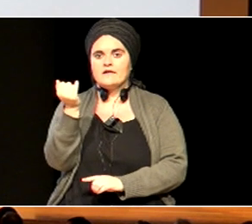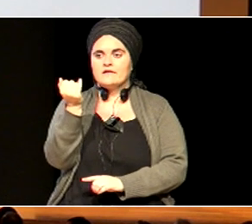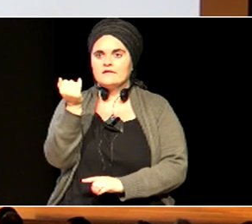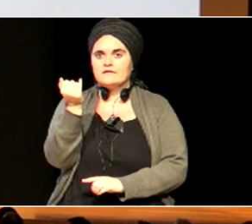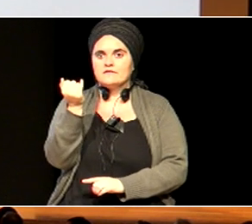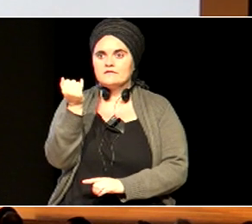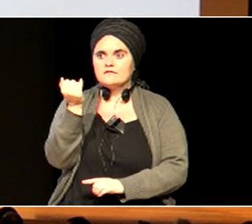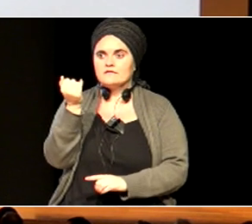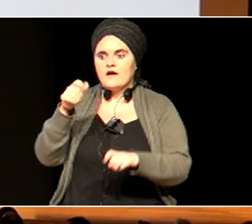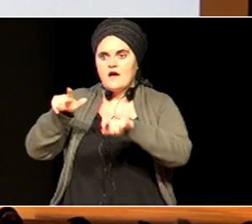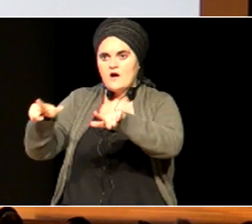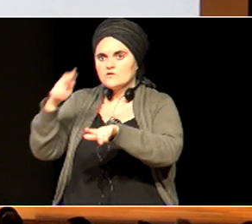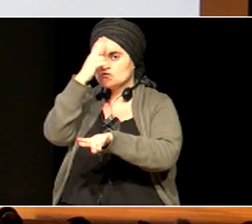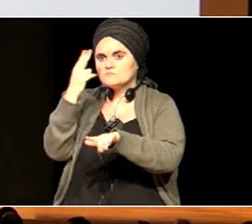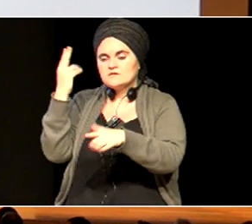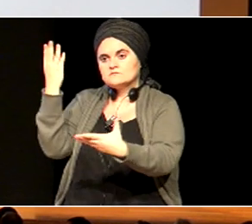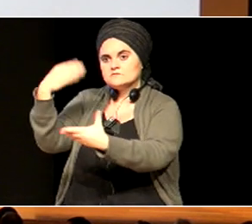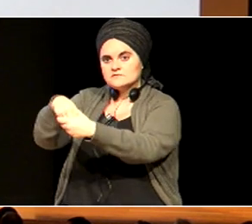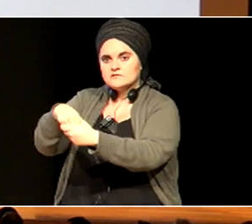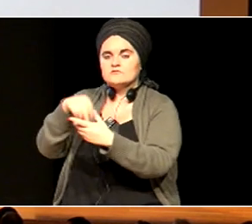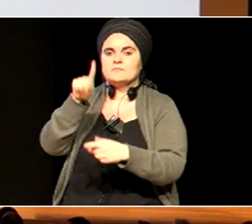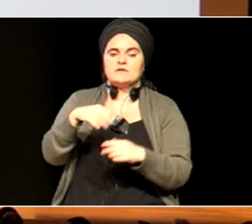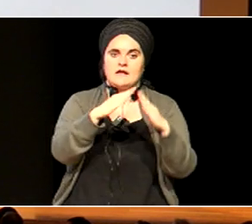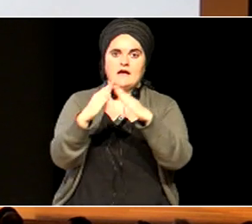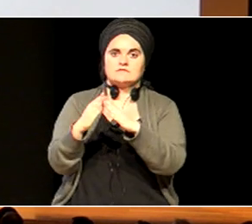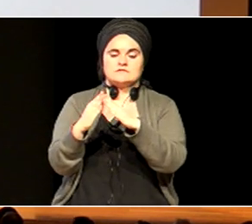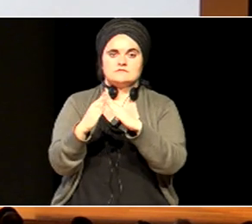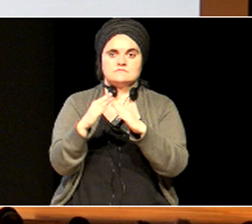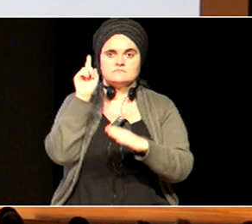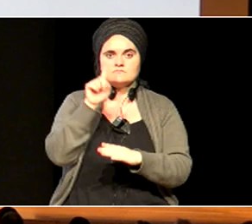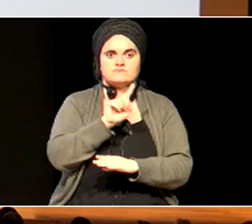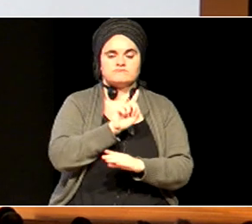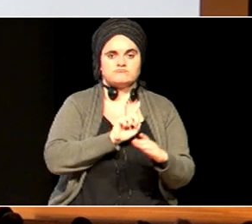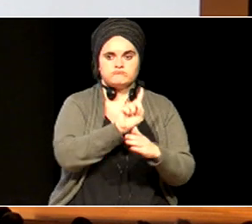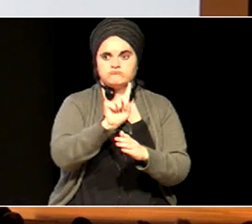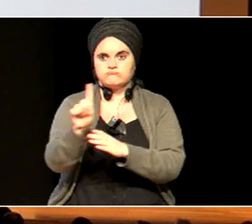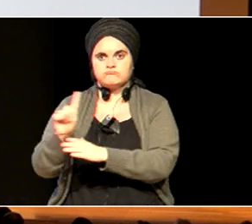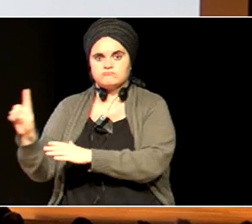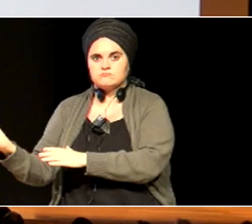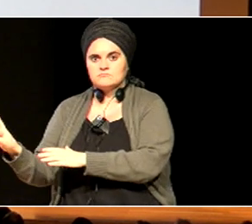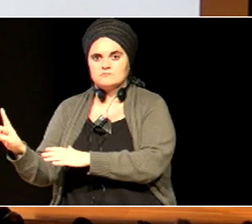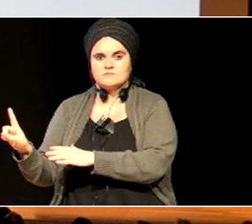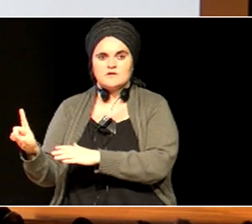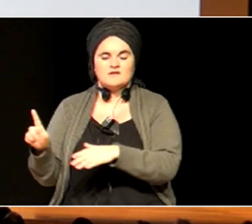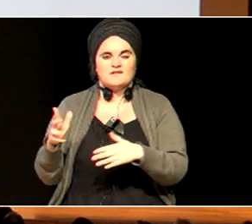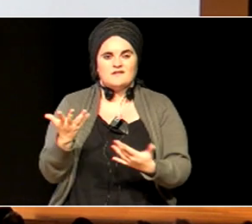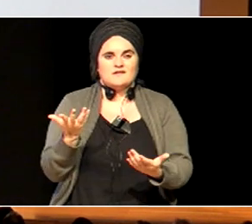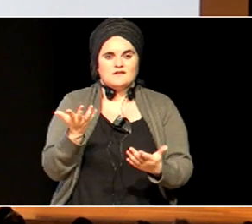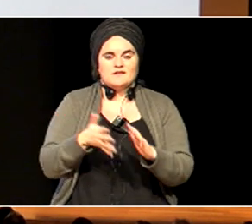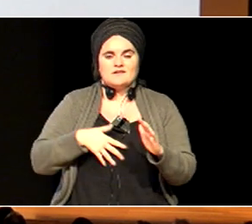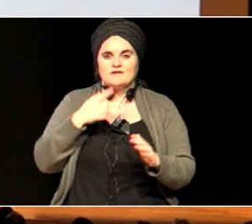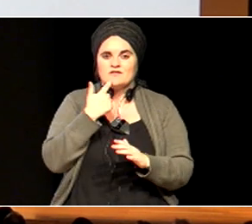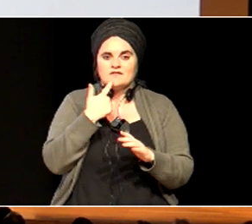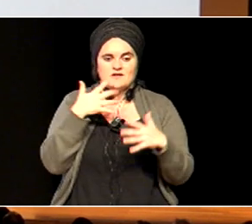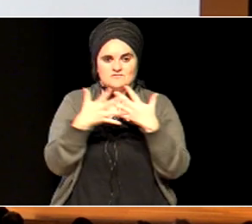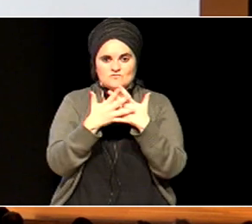zera gelak, badaruzkagu, etxez, etxez, joaten diren ireakasleak, umeak atentza, esan nahi dut, egitura dezberdinak